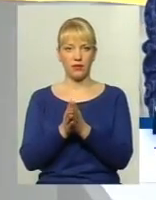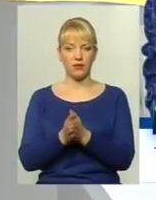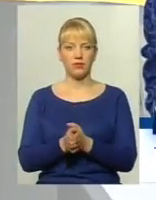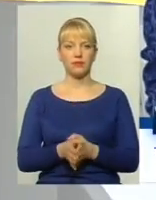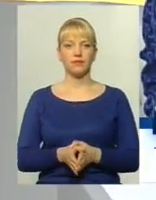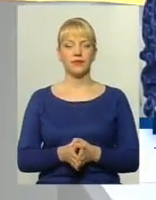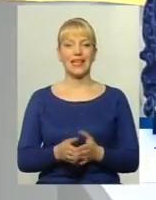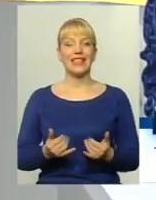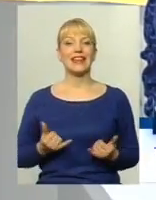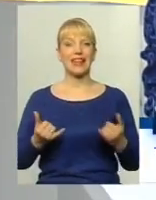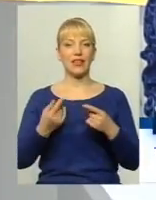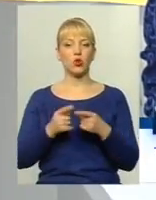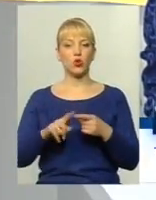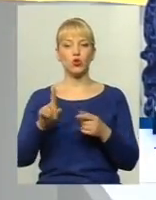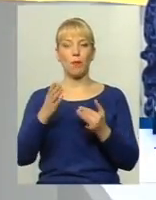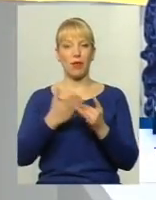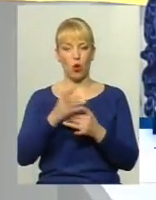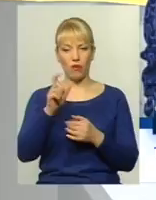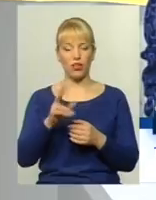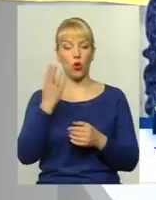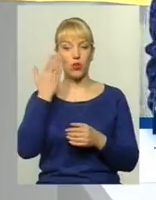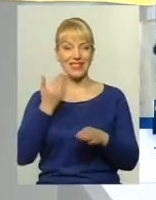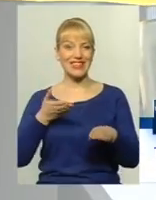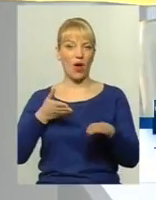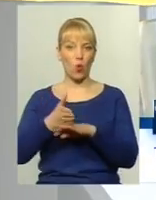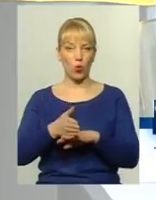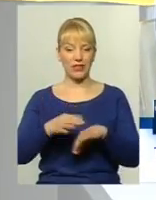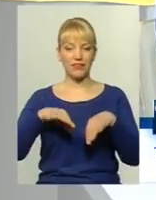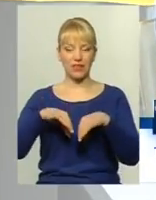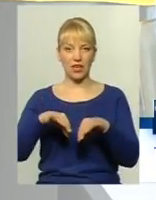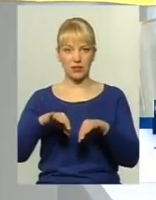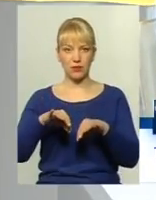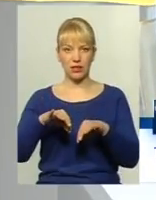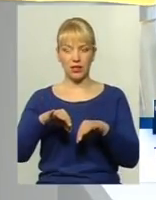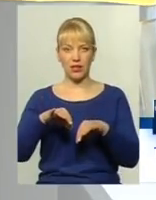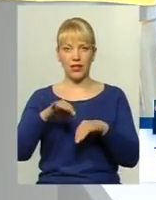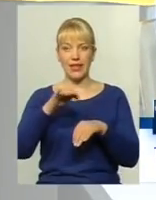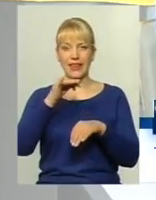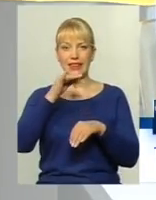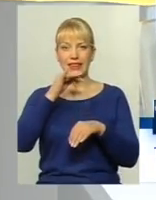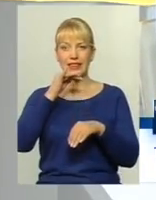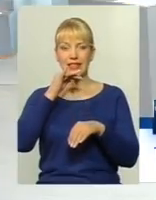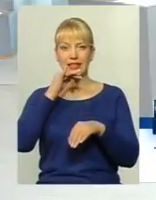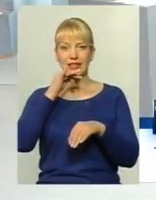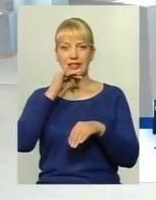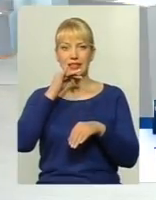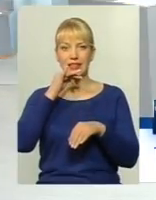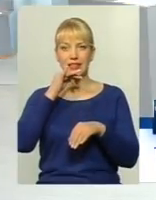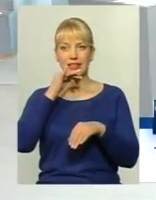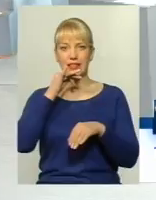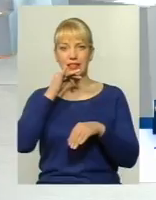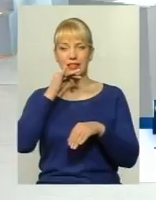Для того, щоб пільговець, коли заходить транспорт, він не може вичислити, разом вияснити з